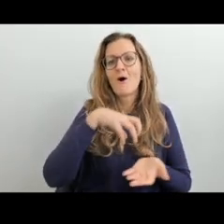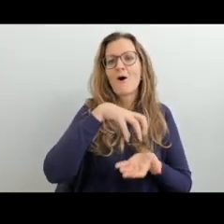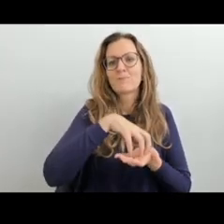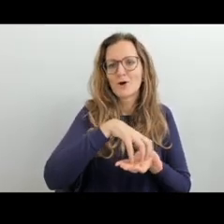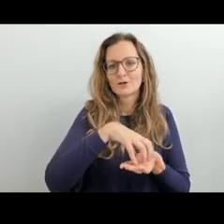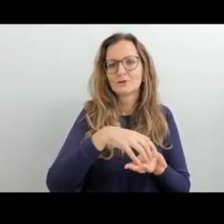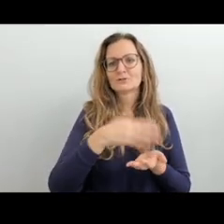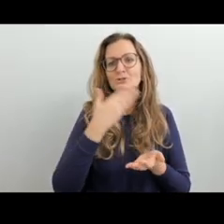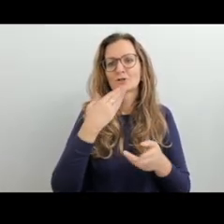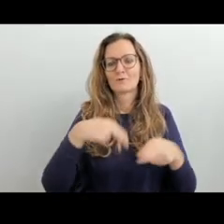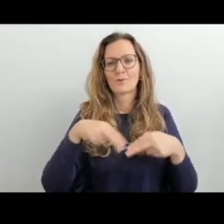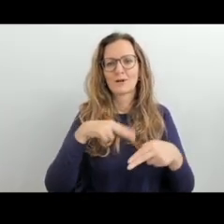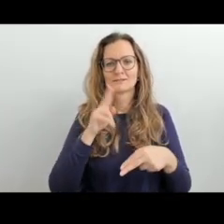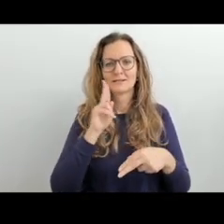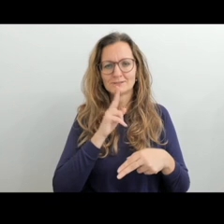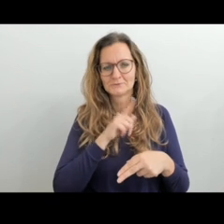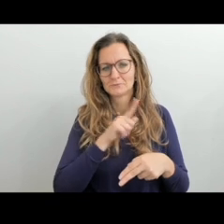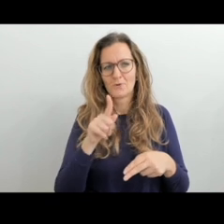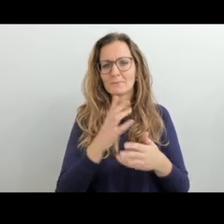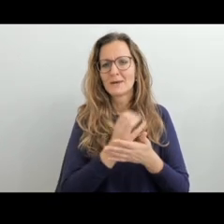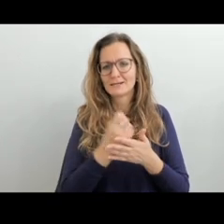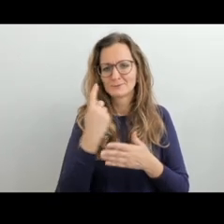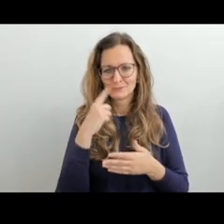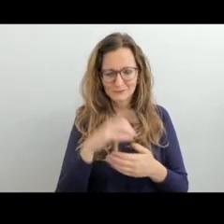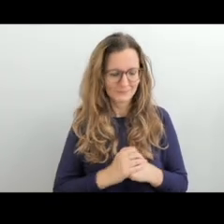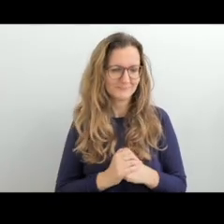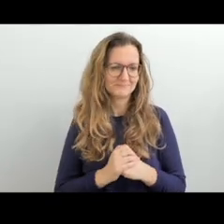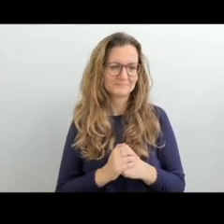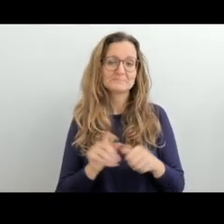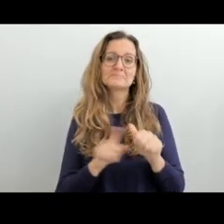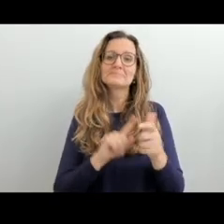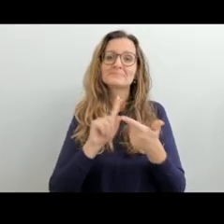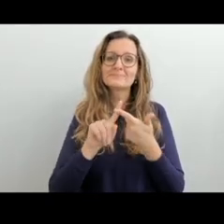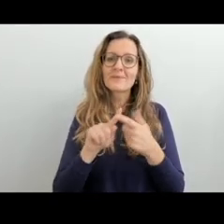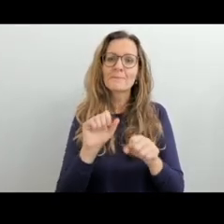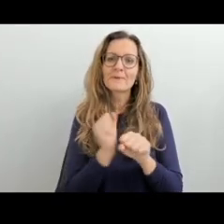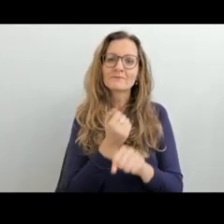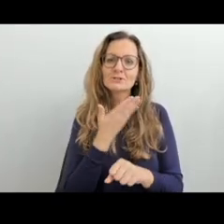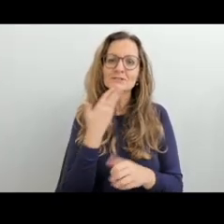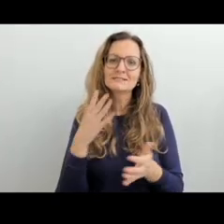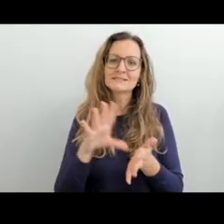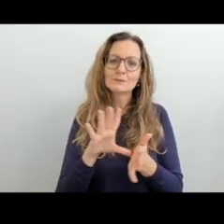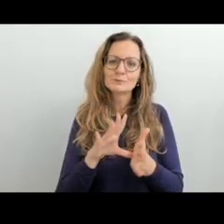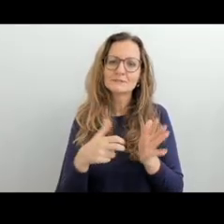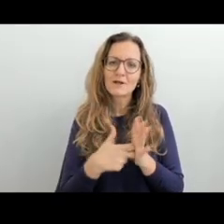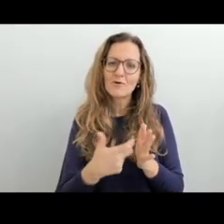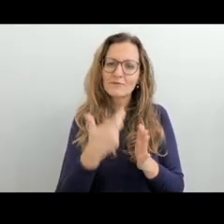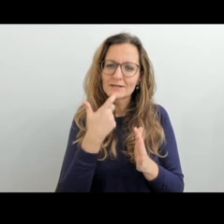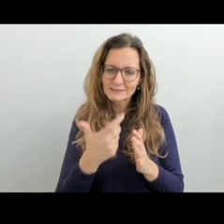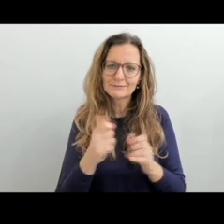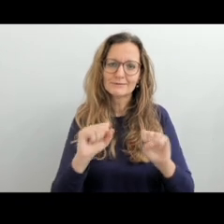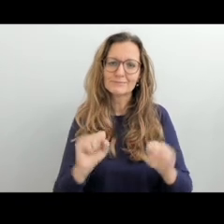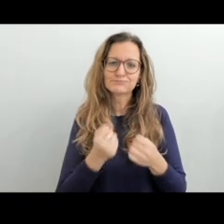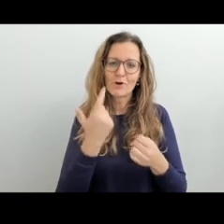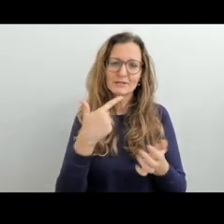stejné fakultě studovala obor čeština v komunikaci neslyšících. Absolvovala jsem zde magisterské studium. Dále